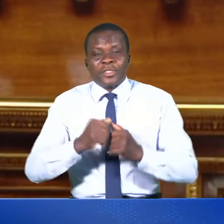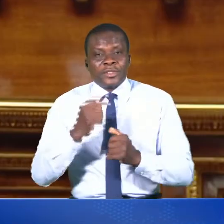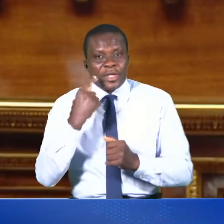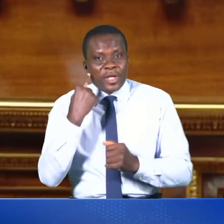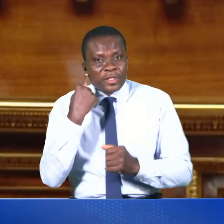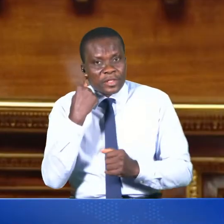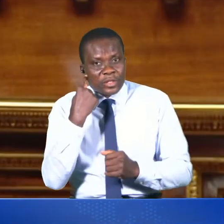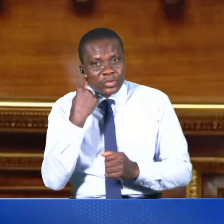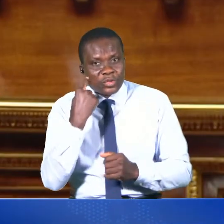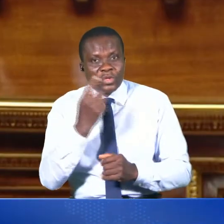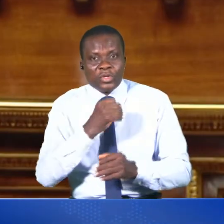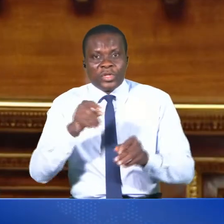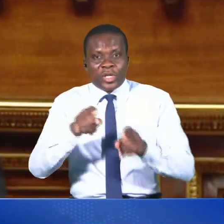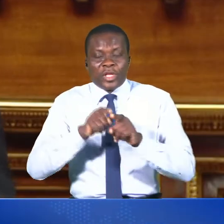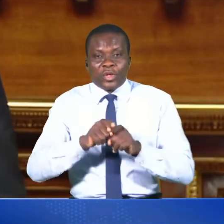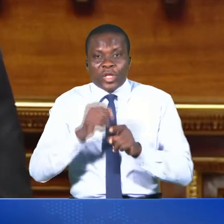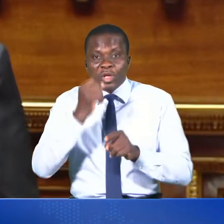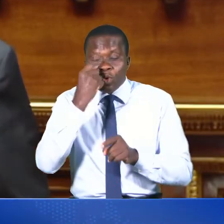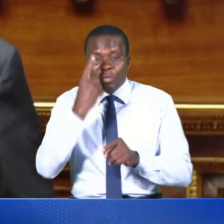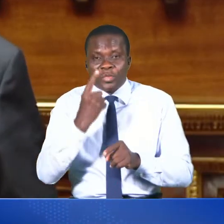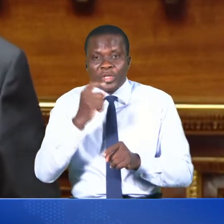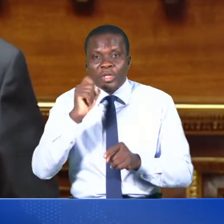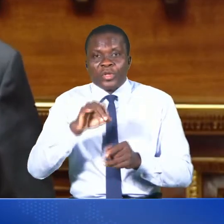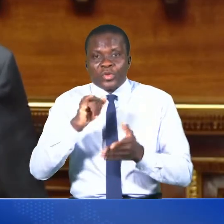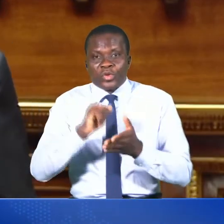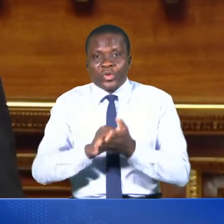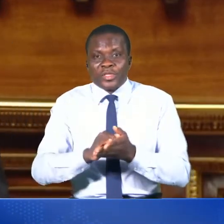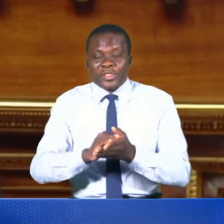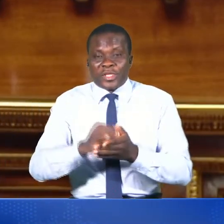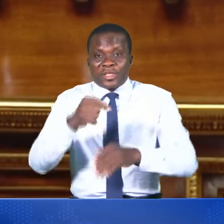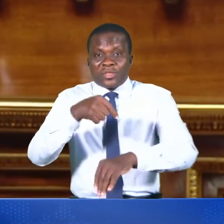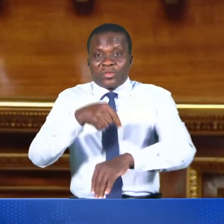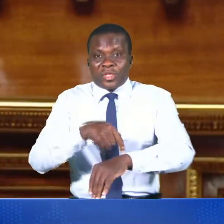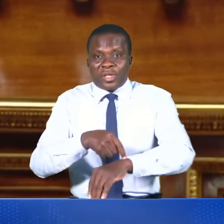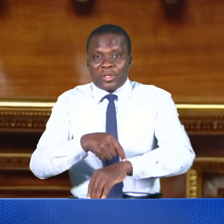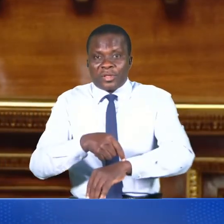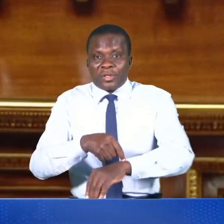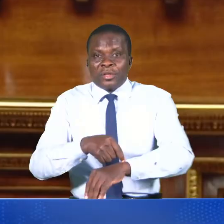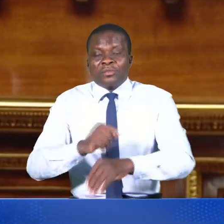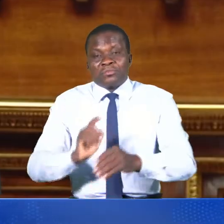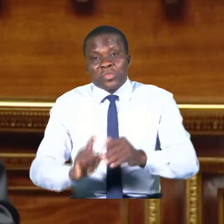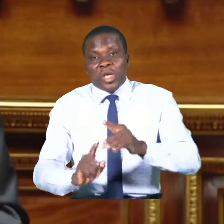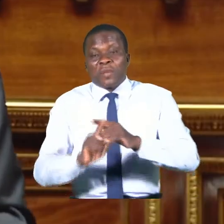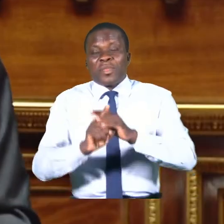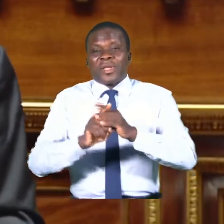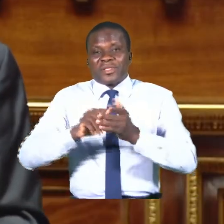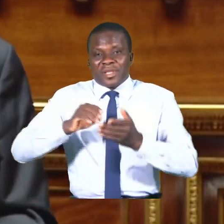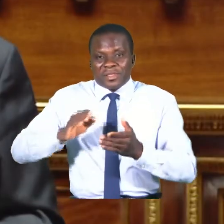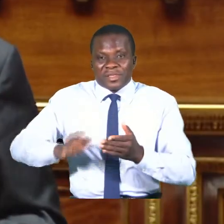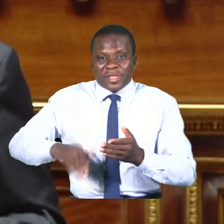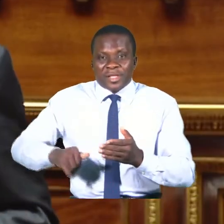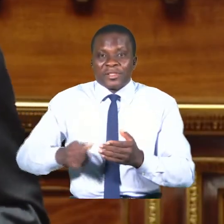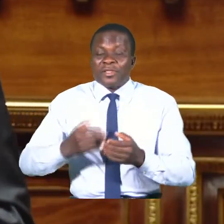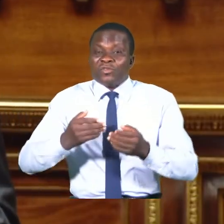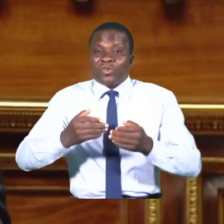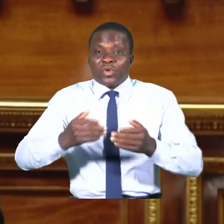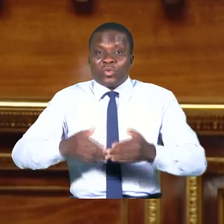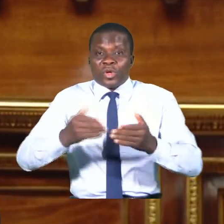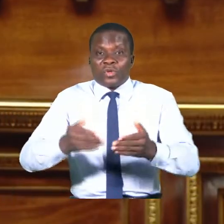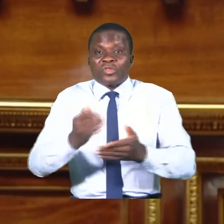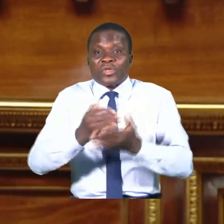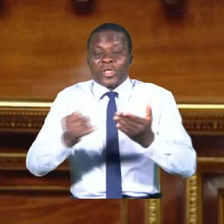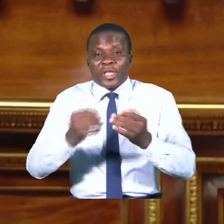et compris que cette échéance apparaissait tardive ou suscitait quelques